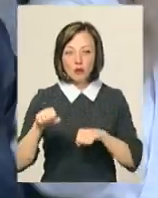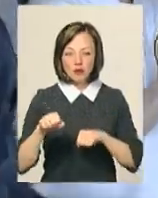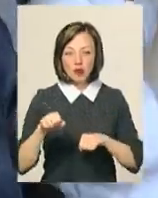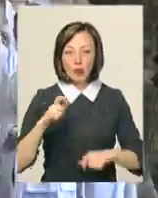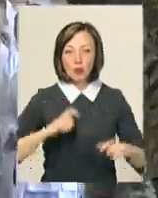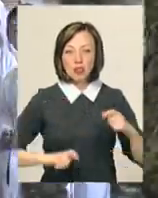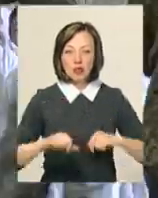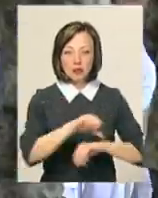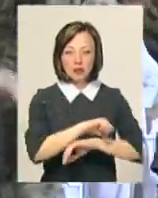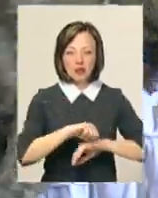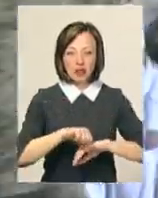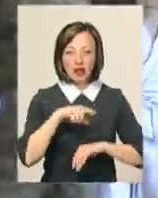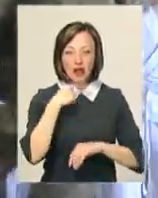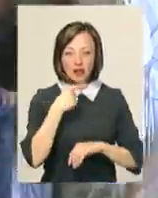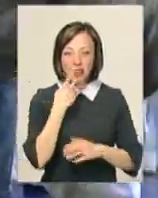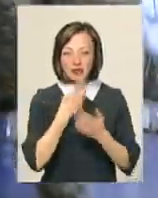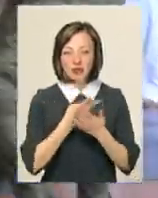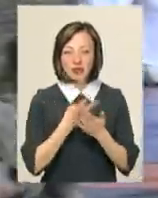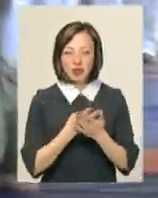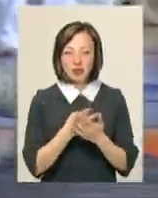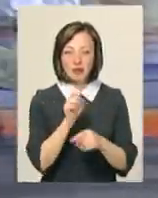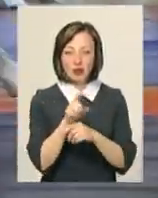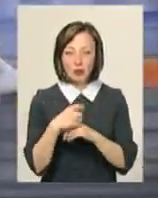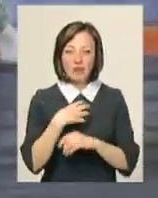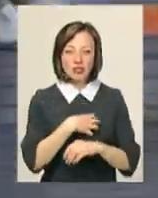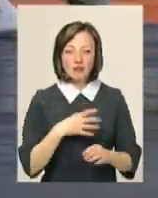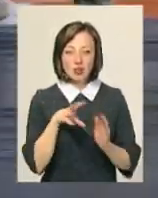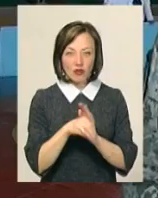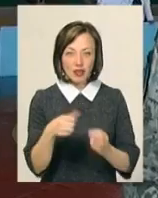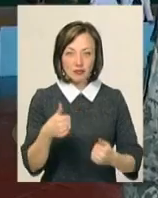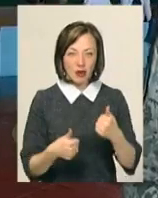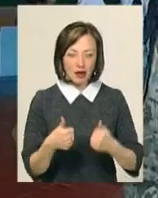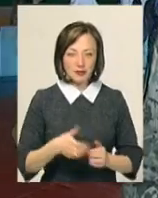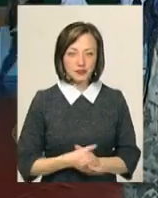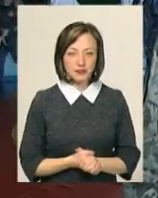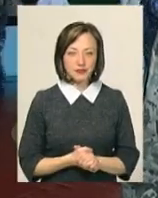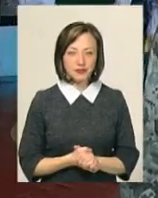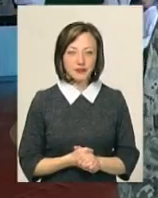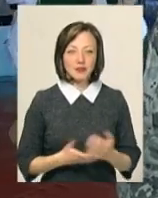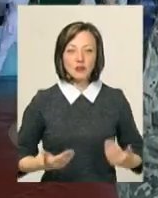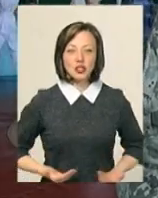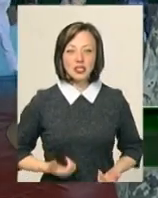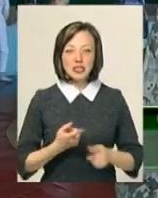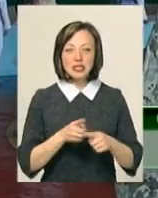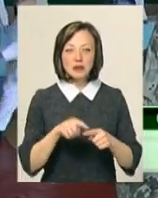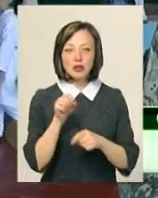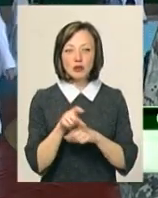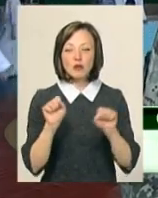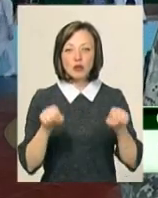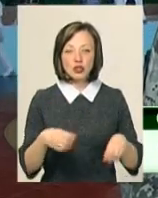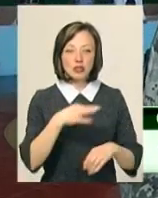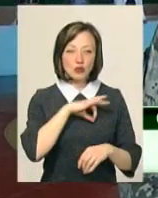прикордонників. Євгеній Хотінь каже, демонстрація прийомів – важлива складова змагань. В житті ці прийоми теж можна